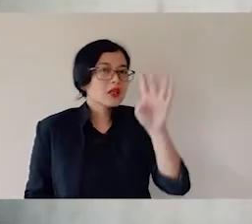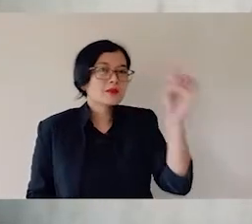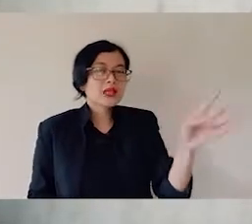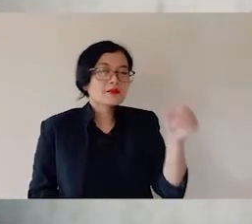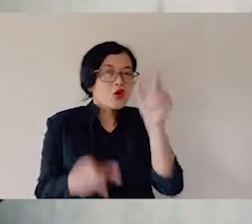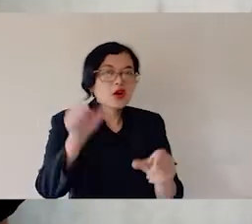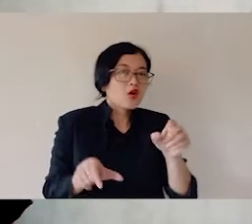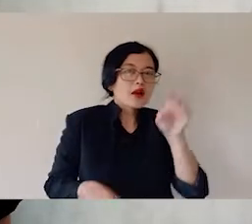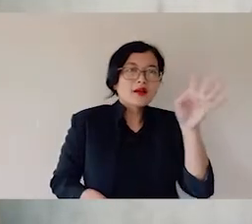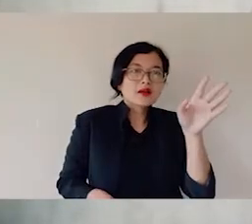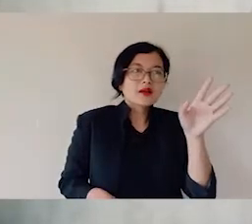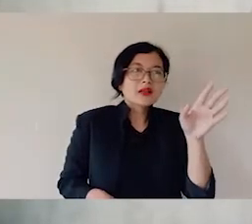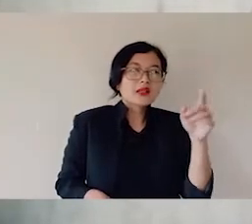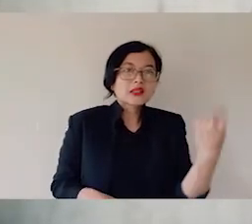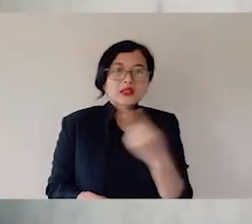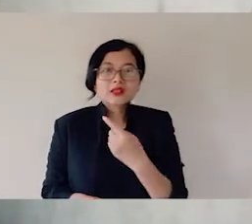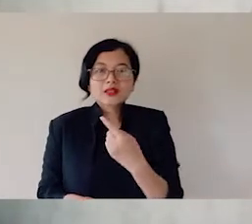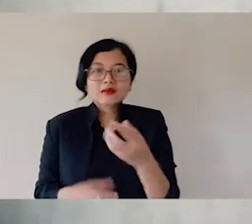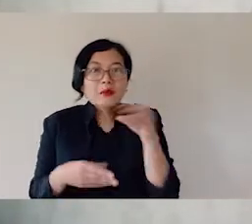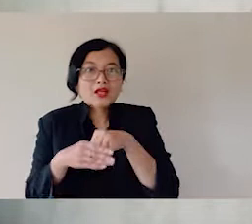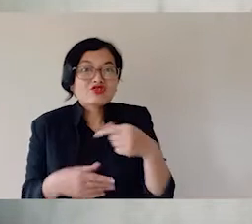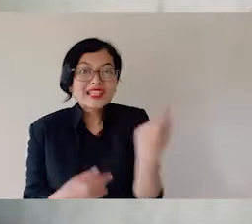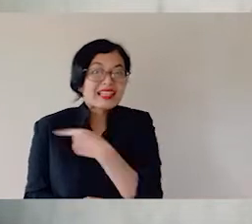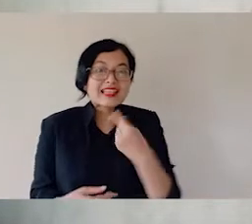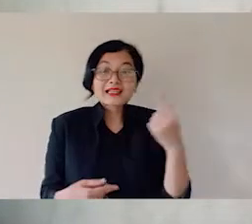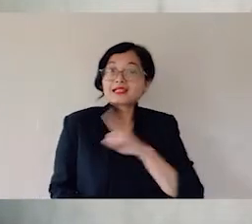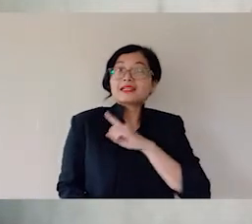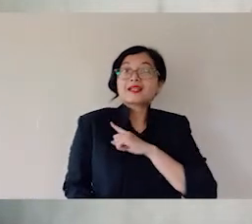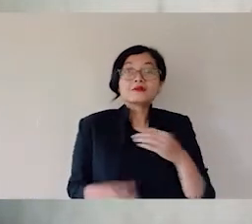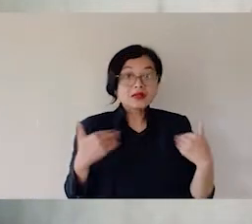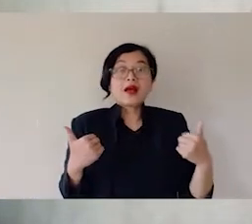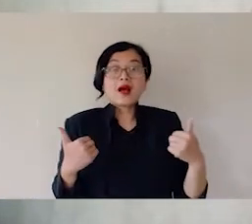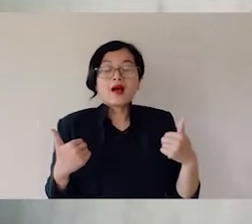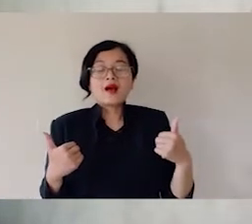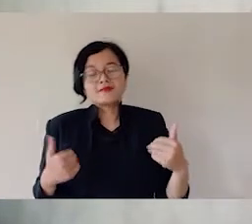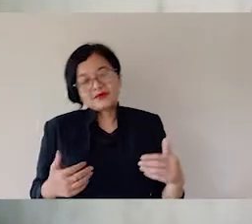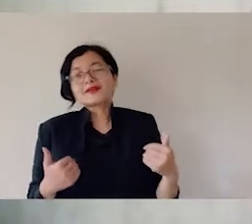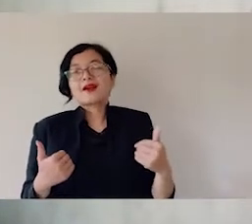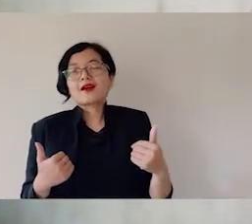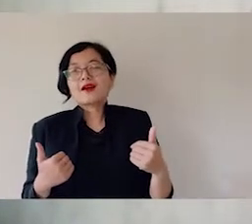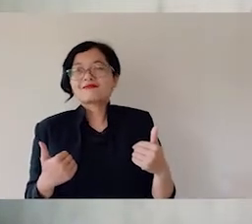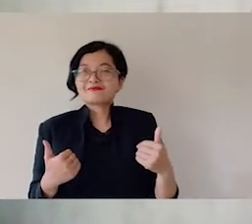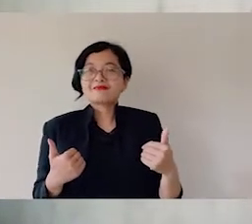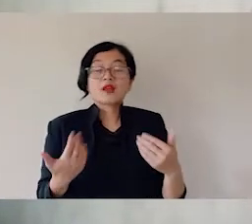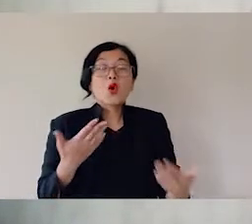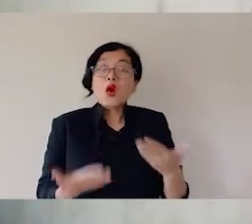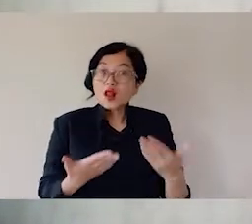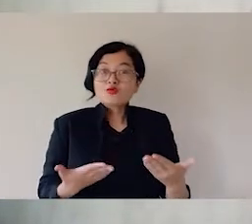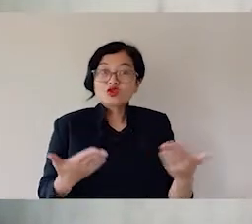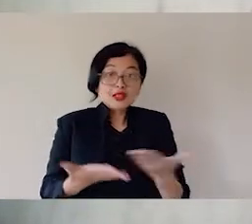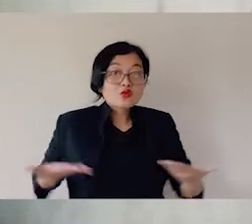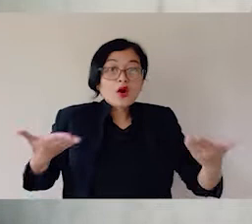berdasarkan usia yang dia alami pada saat itu. Jadi kematian bisa merengkuh siapa saja?